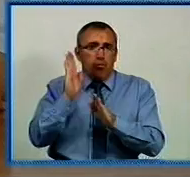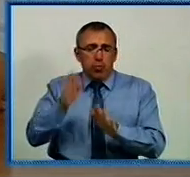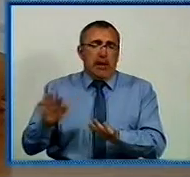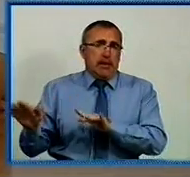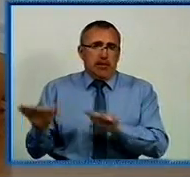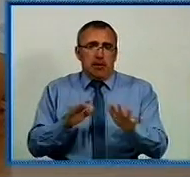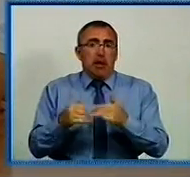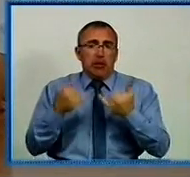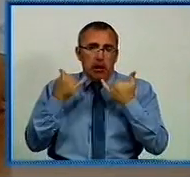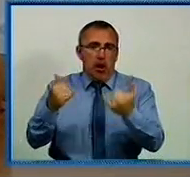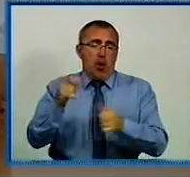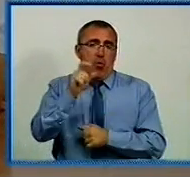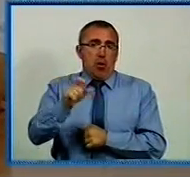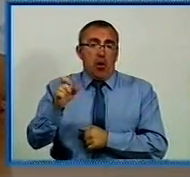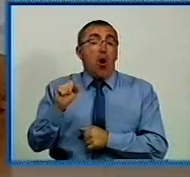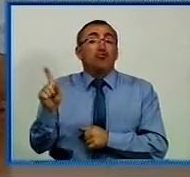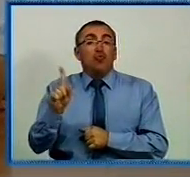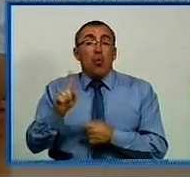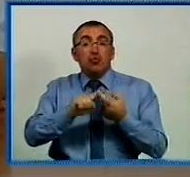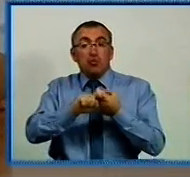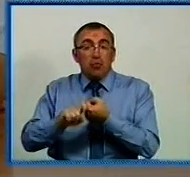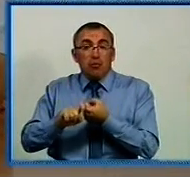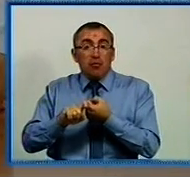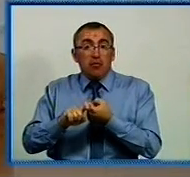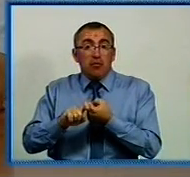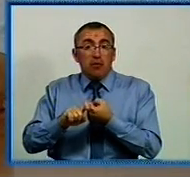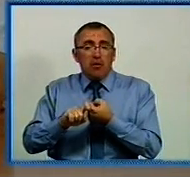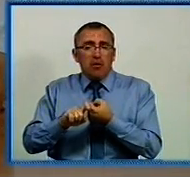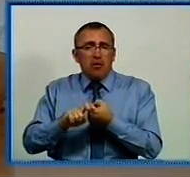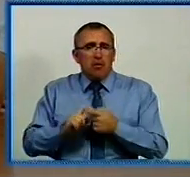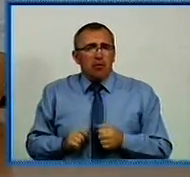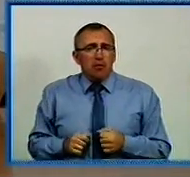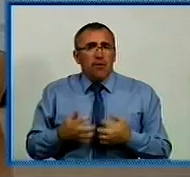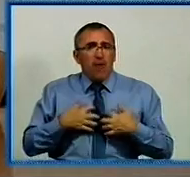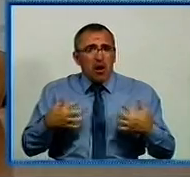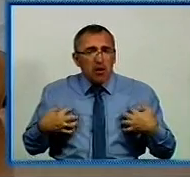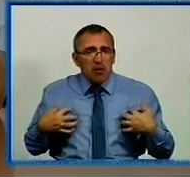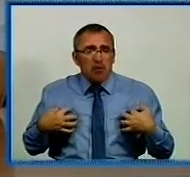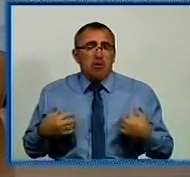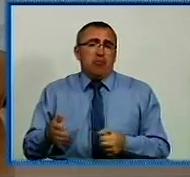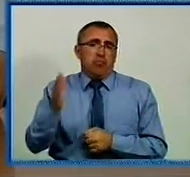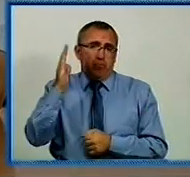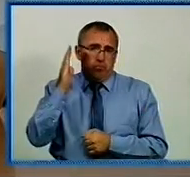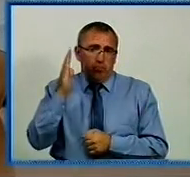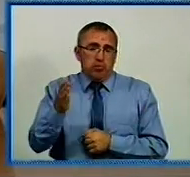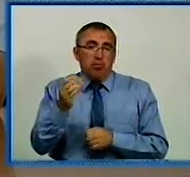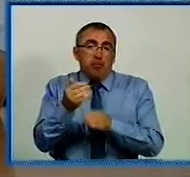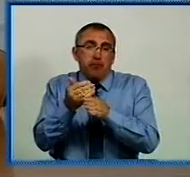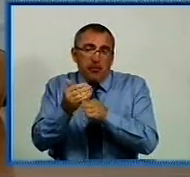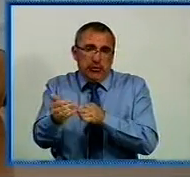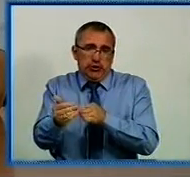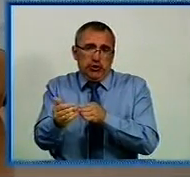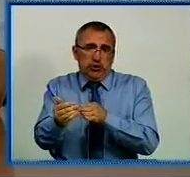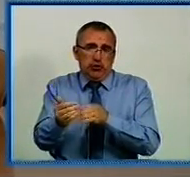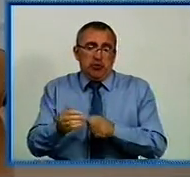для людей. Ну, а що стосується тварин, то теж буде чуть пізніше,